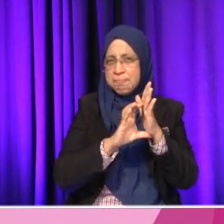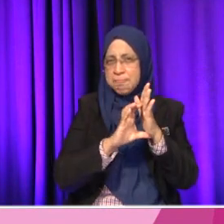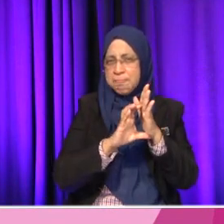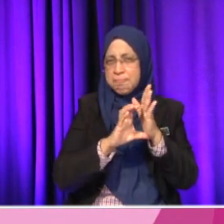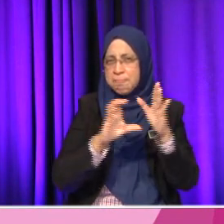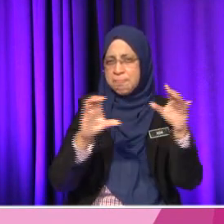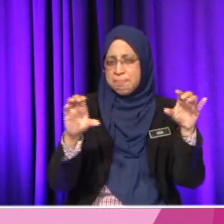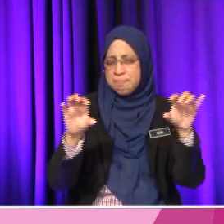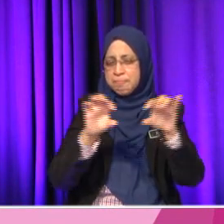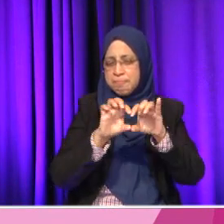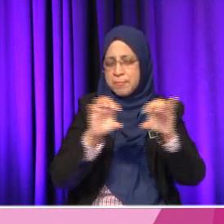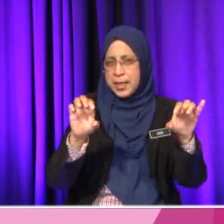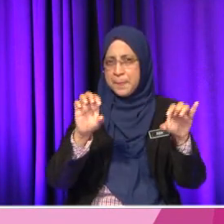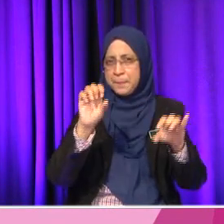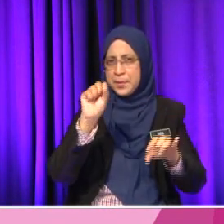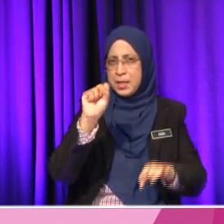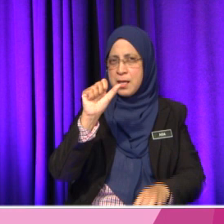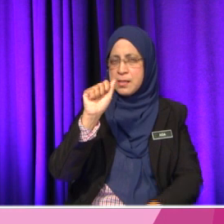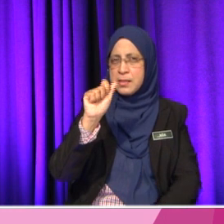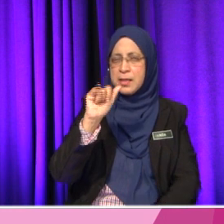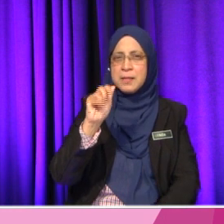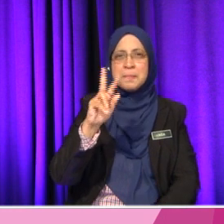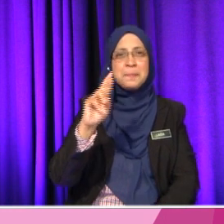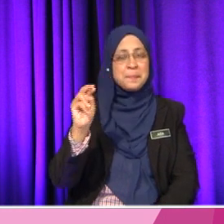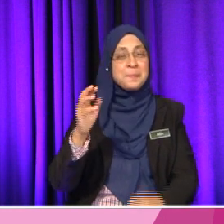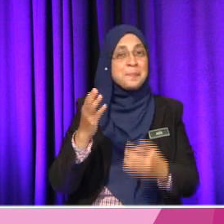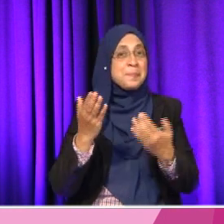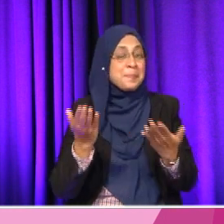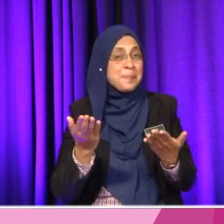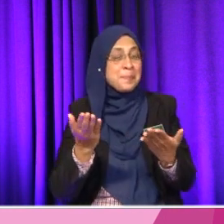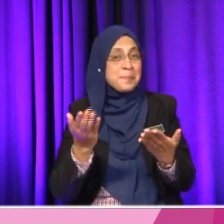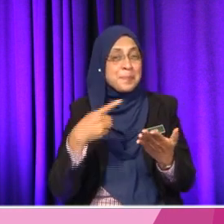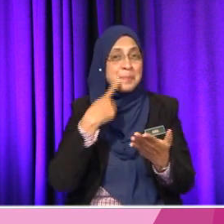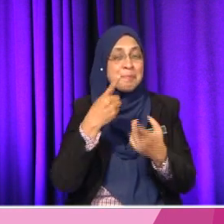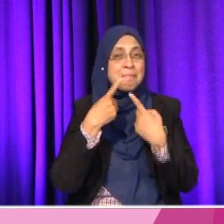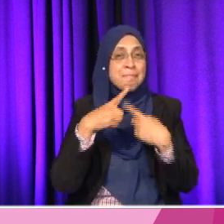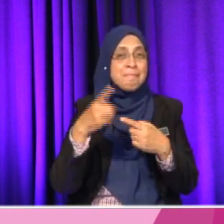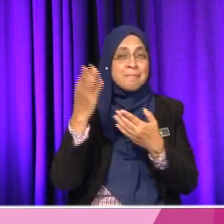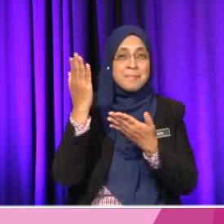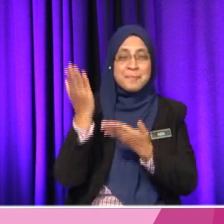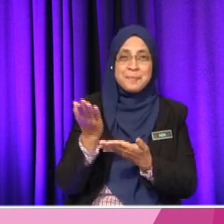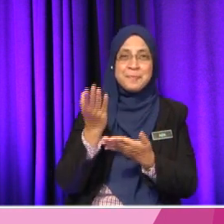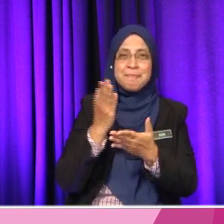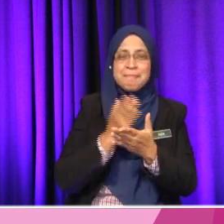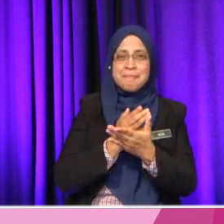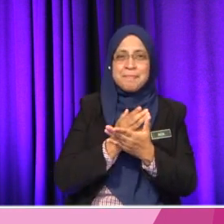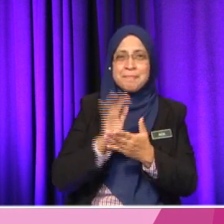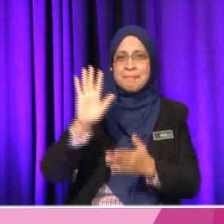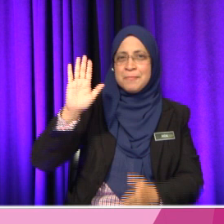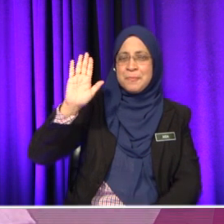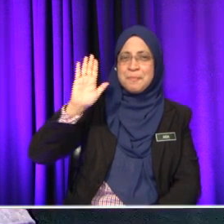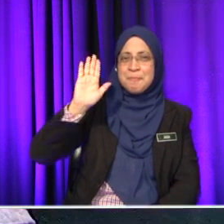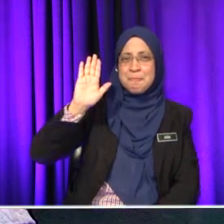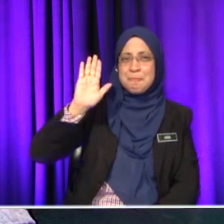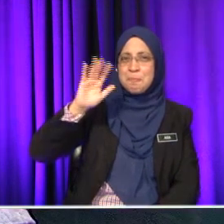Senang ya kan soalan ni kan? Ada lima tadi. mudah, lima ciri-ciri pemasangan Pak Sali. Okey, siapa dia tak pilih sekarang ni Din? Angkat tangan lah, angkat tangan. Angkat